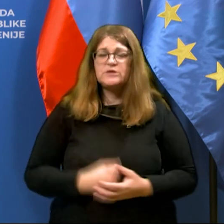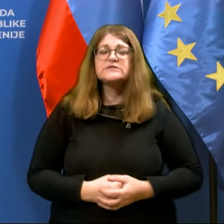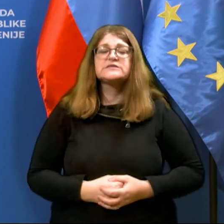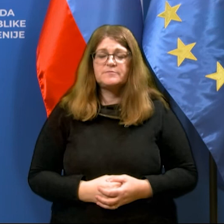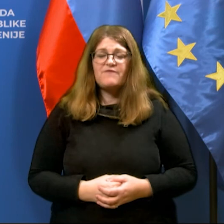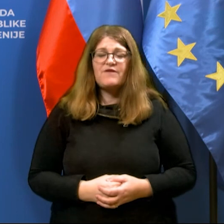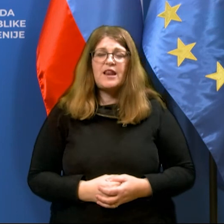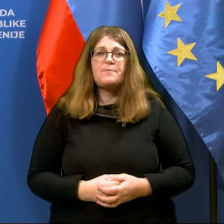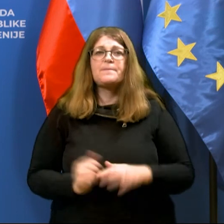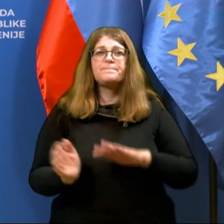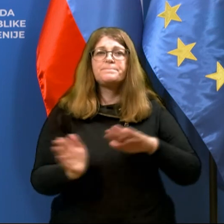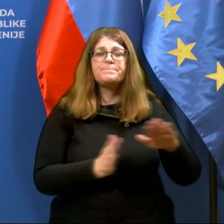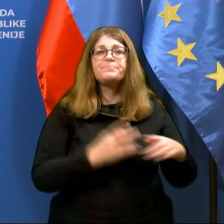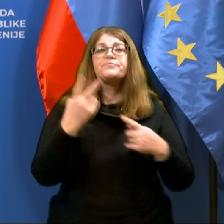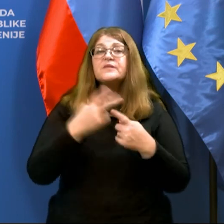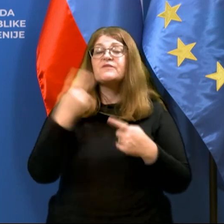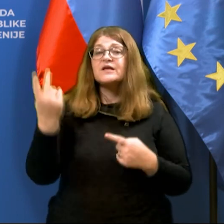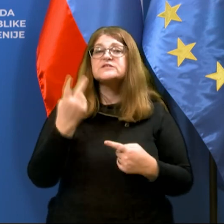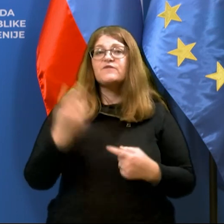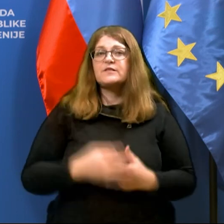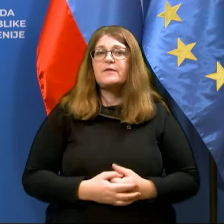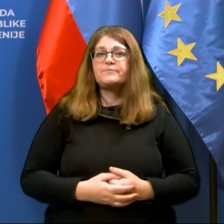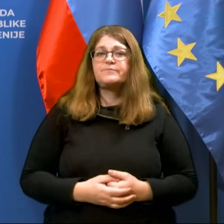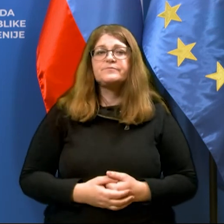Hvala lepa. Sledi vprašanje TV Slovenija.